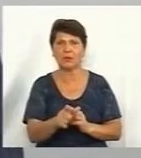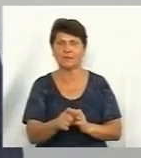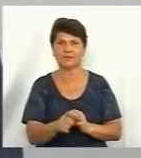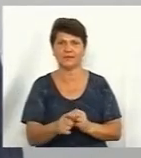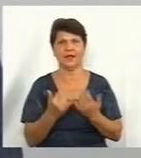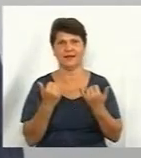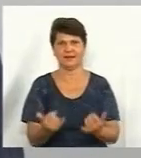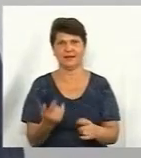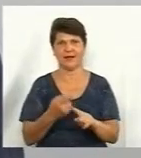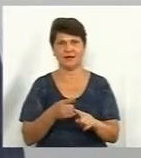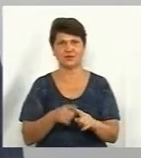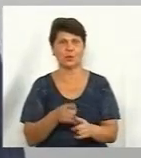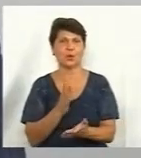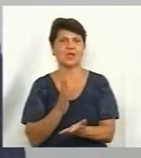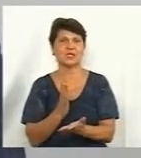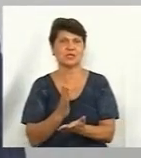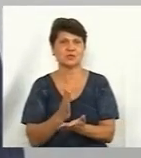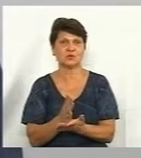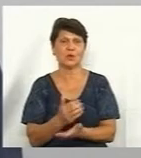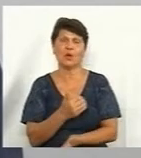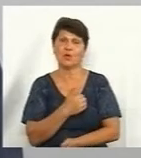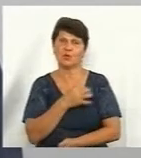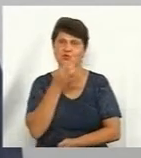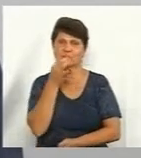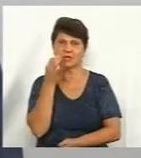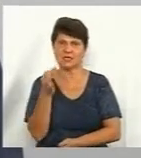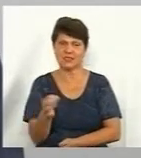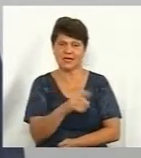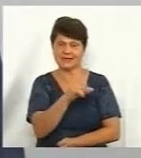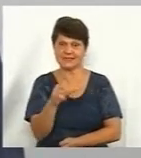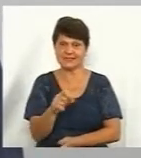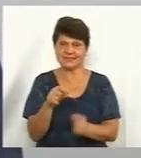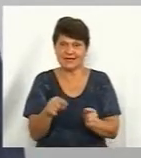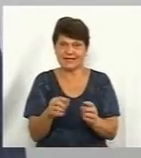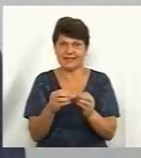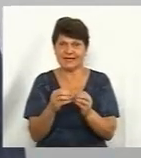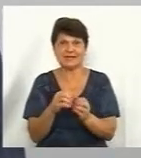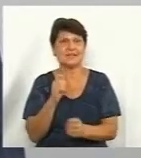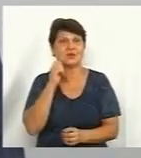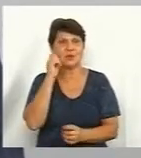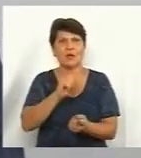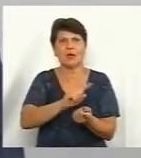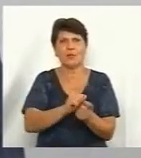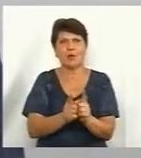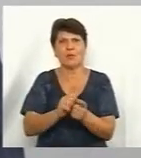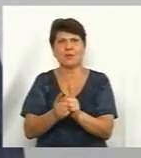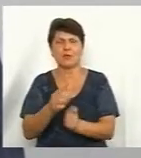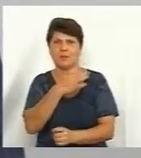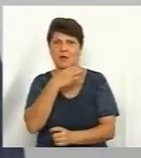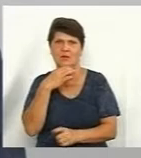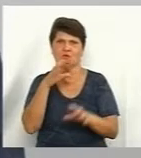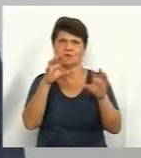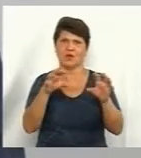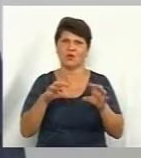і існує, раніше, я хочу ще відмітити, що за цей час, за 10 років, помінялося дуже багато законодавства,